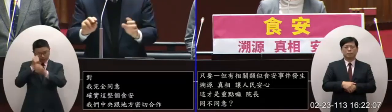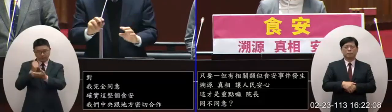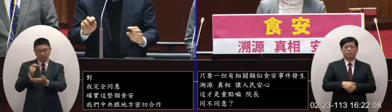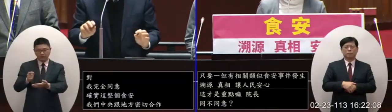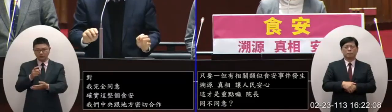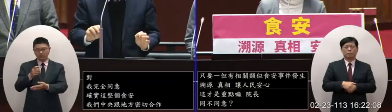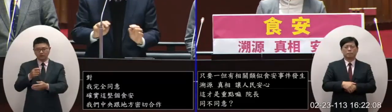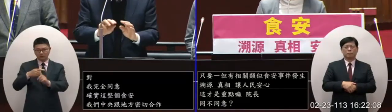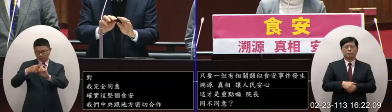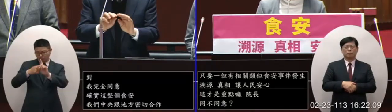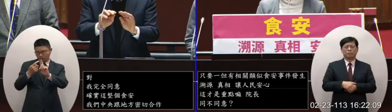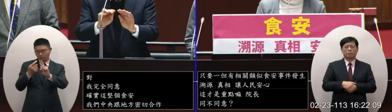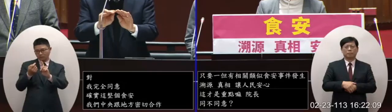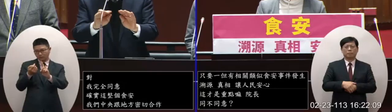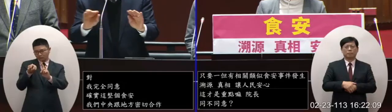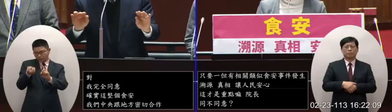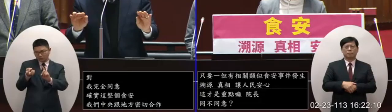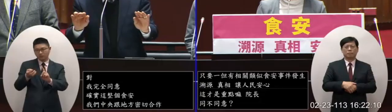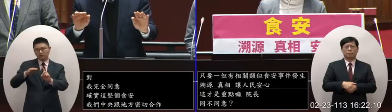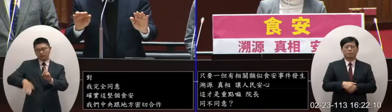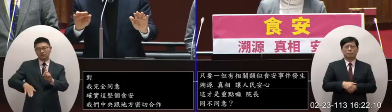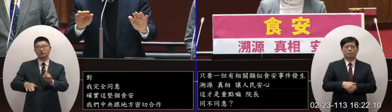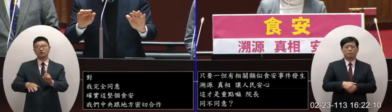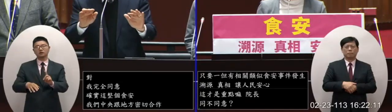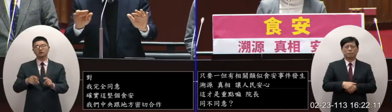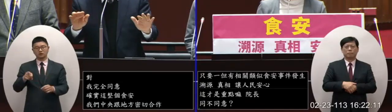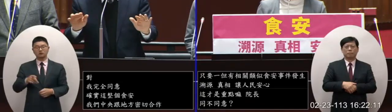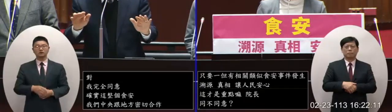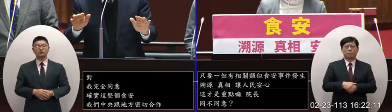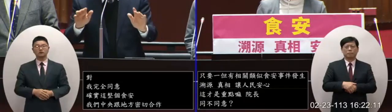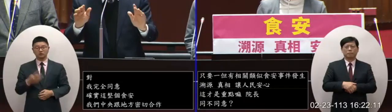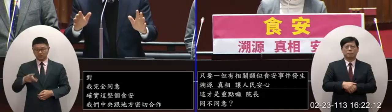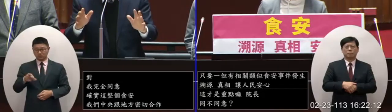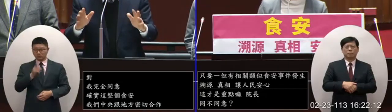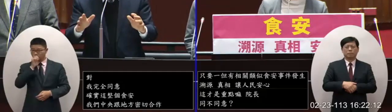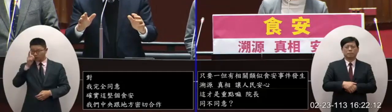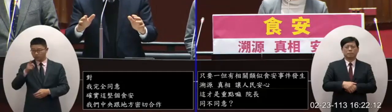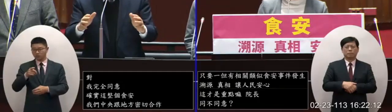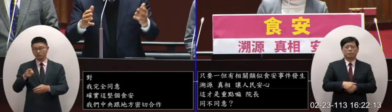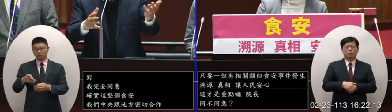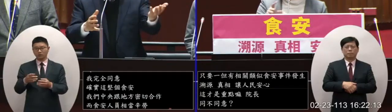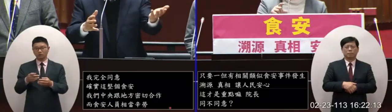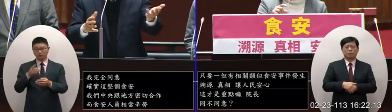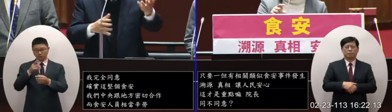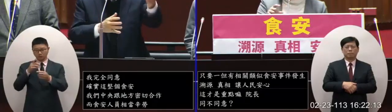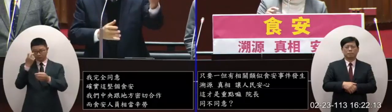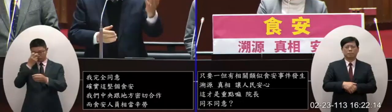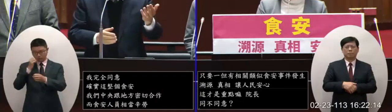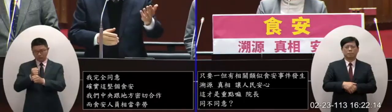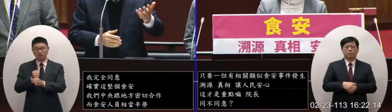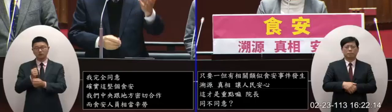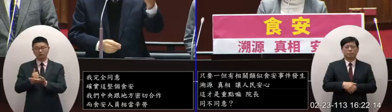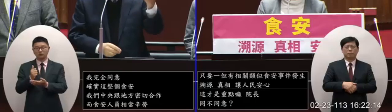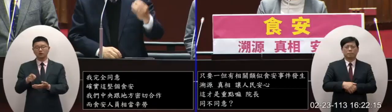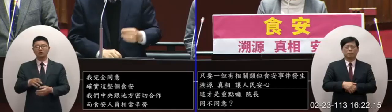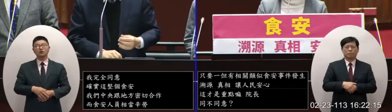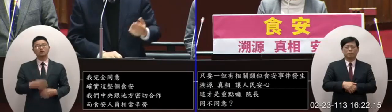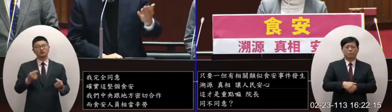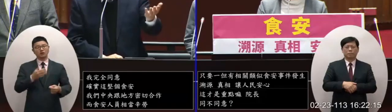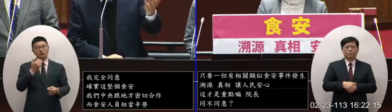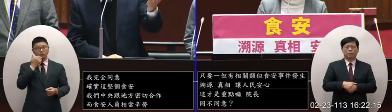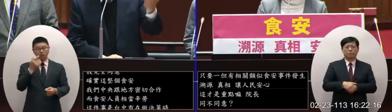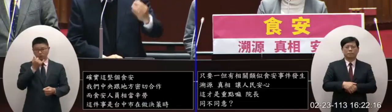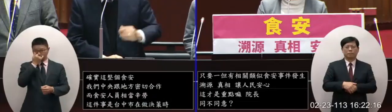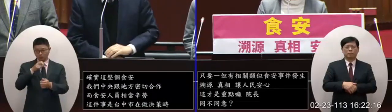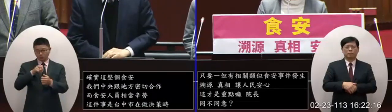一個樣本所以呢應該要在做決策的時候應該更謹慎一點來避免恐慌舉個例子像豬籠啊或者是